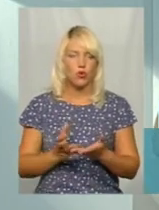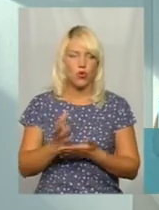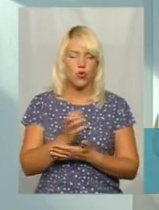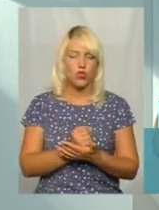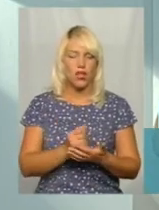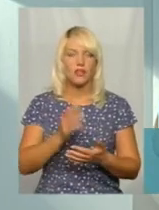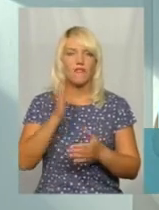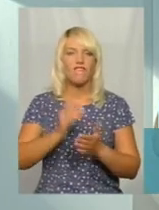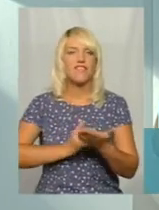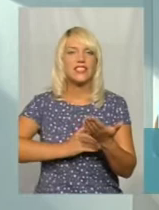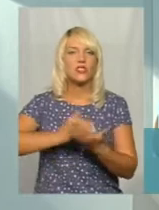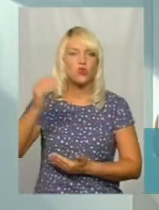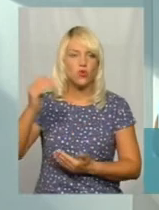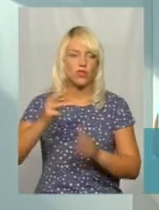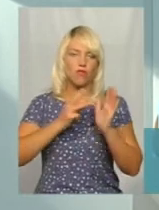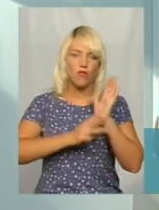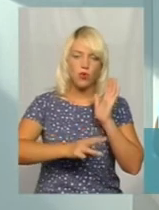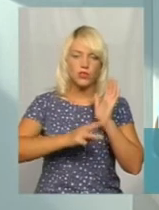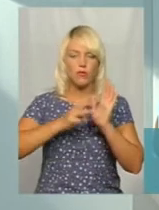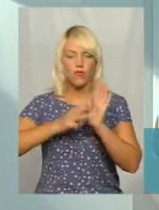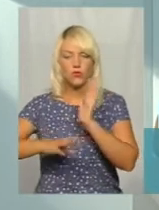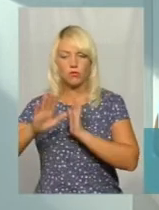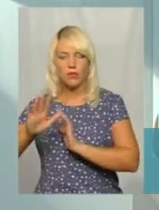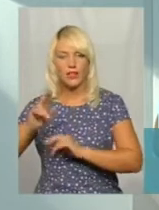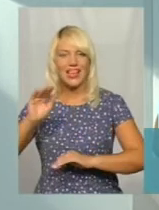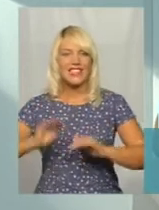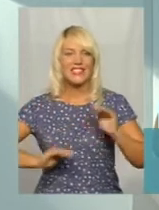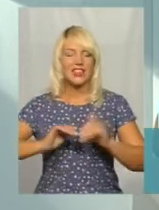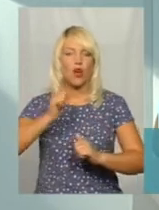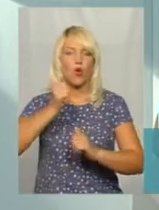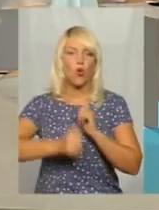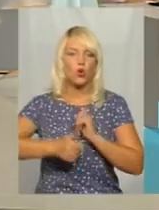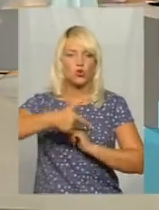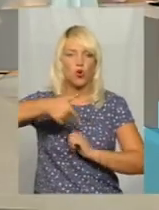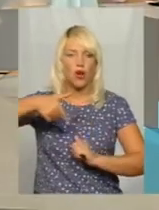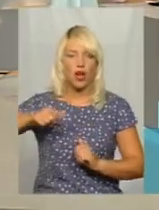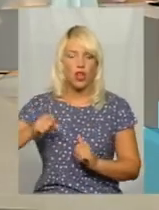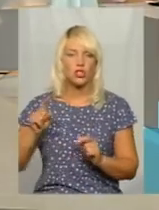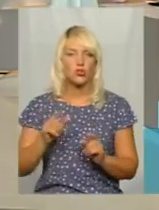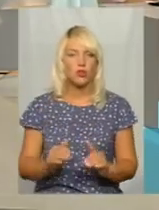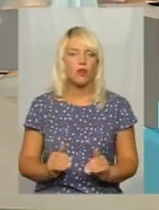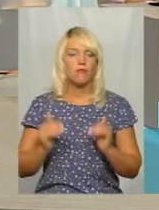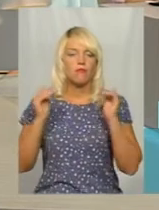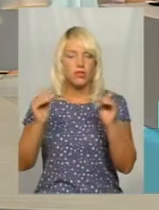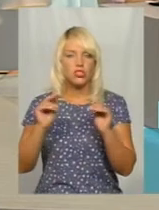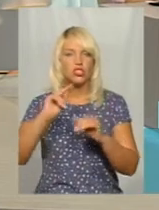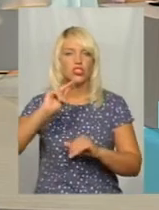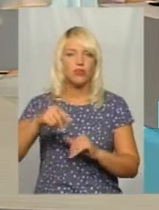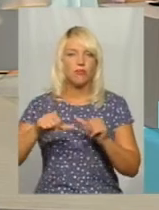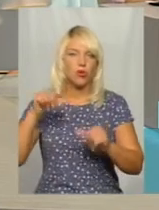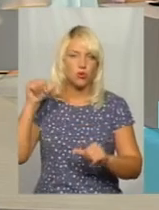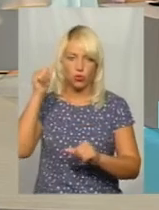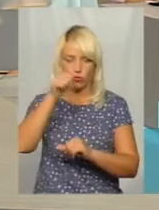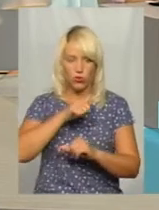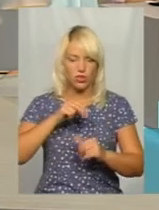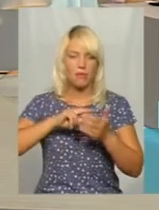високі, 80-85 центнелів з кожного гектара, що вищені, було в минулому році. От плануємо,